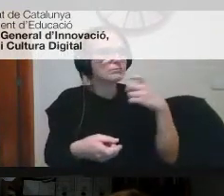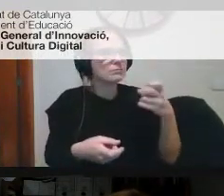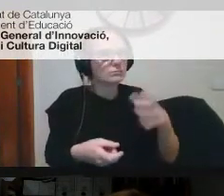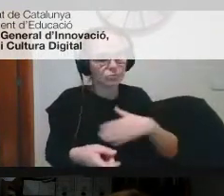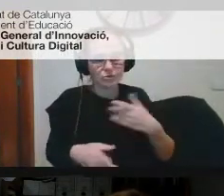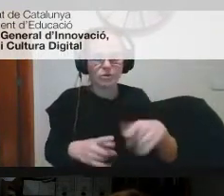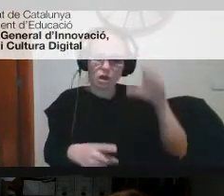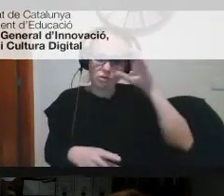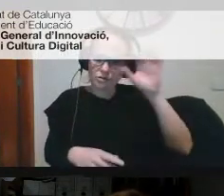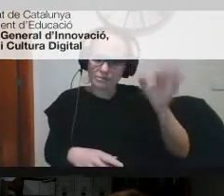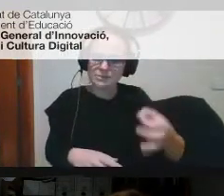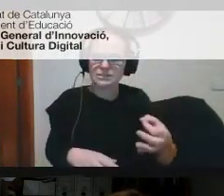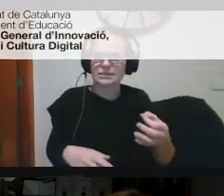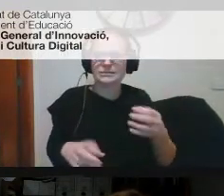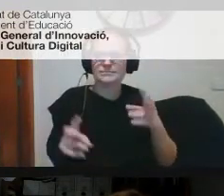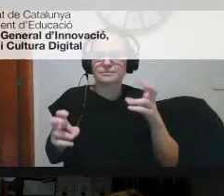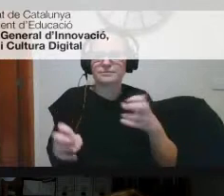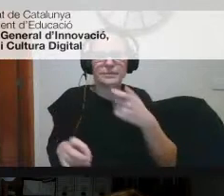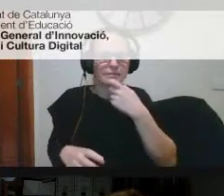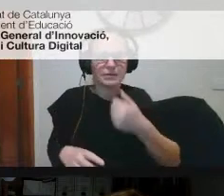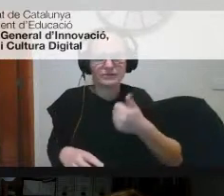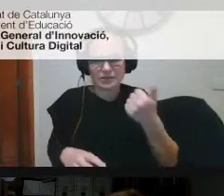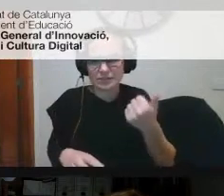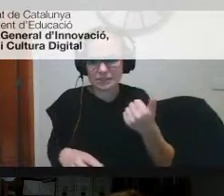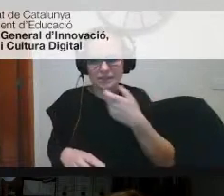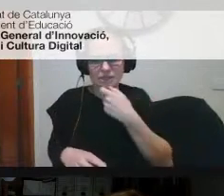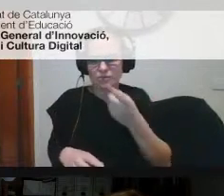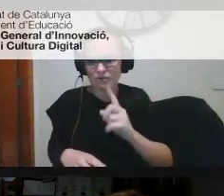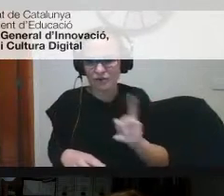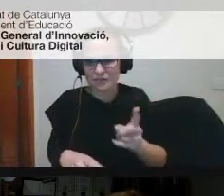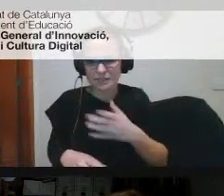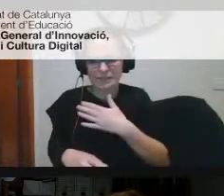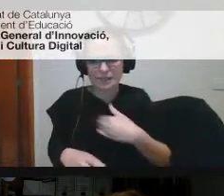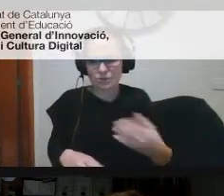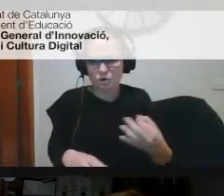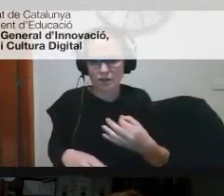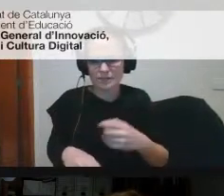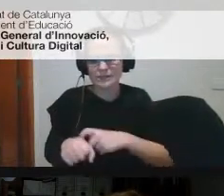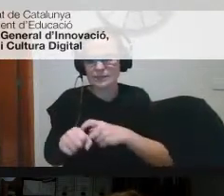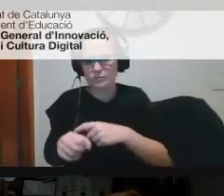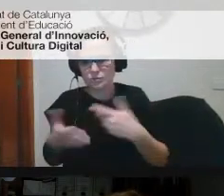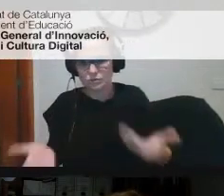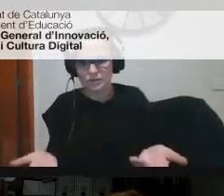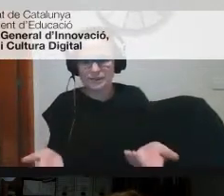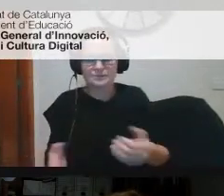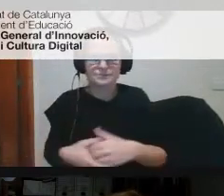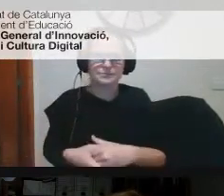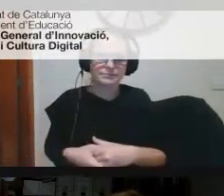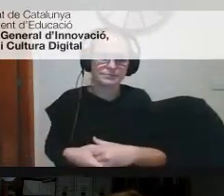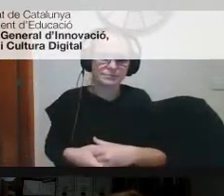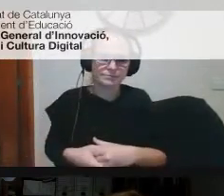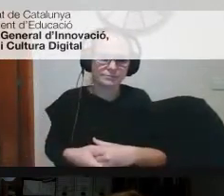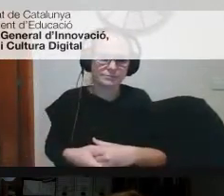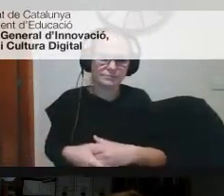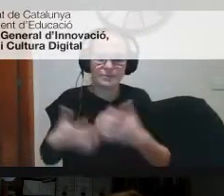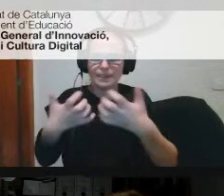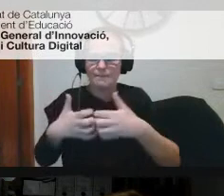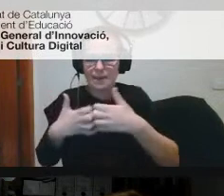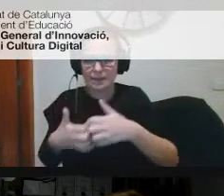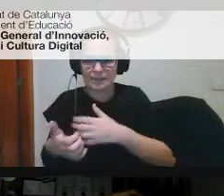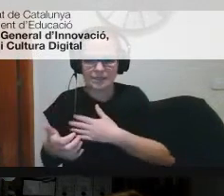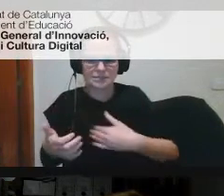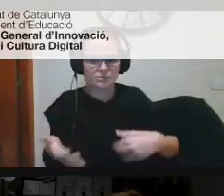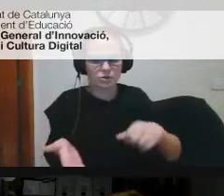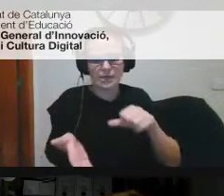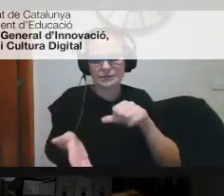que se'ls escolta sobre el que prefereixen el que no prefereixen que voldrien quin tipus de màquines voldrien tenir